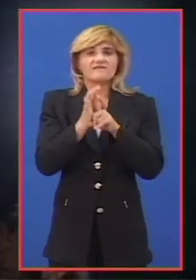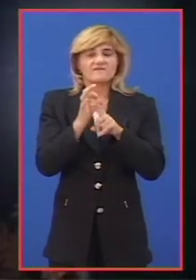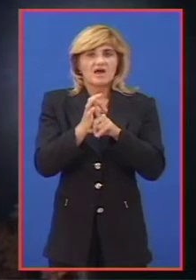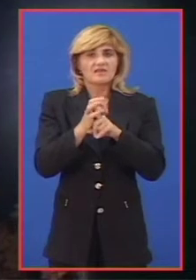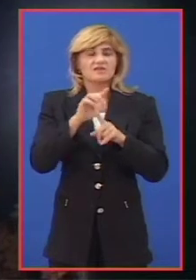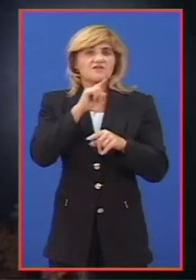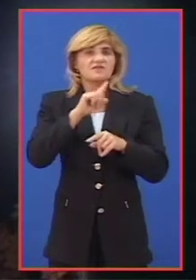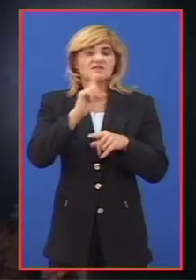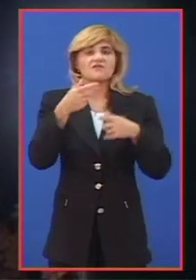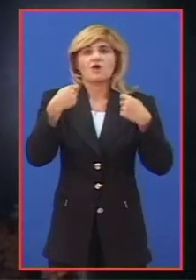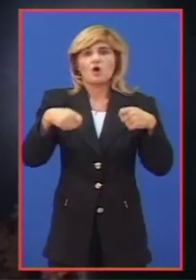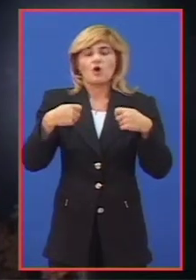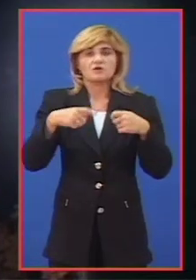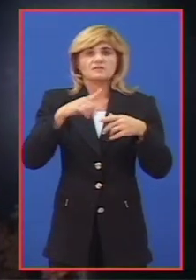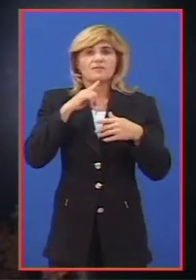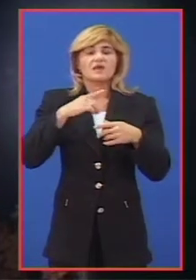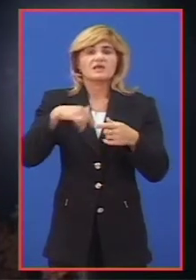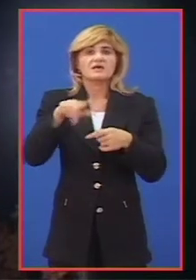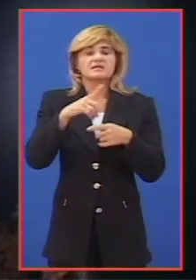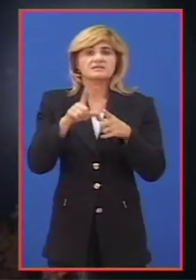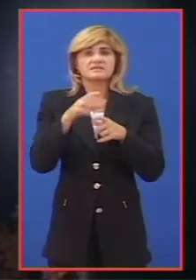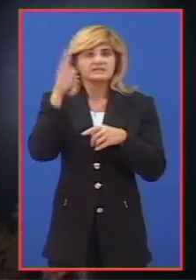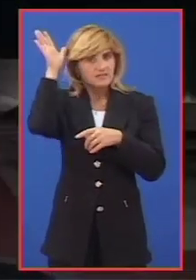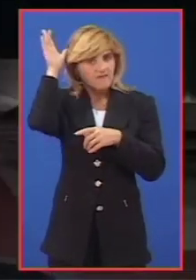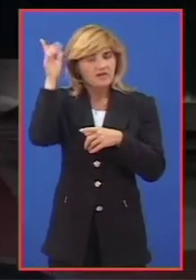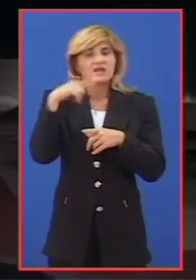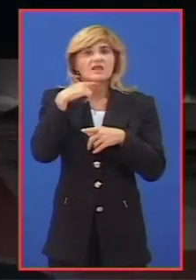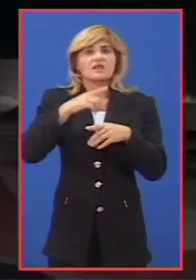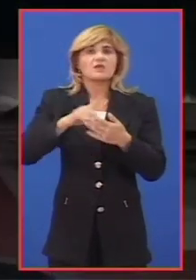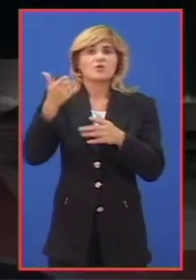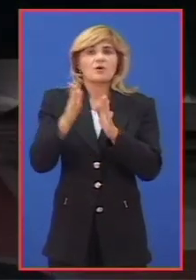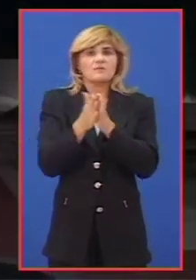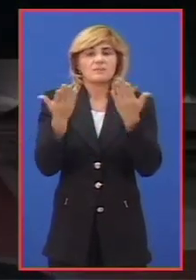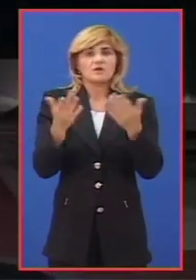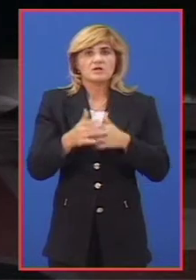vaznesenja gospodnjeg, sinagoga, narodne biblioteka i drugo.